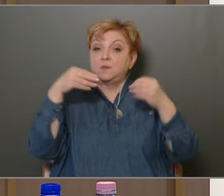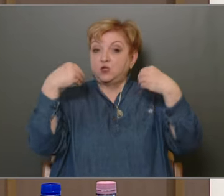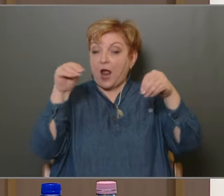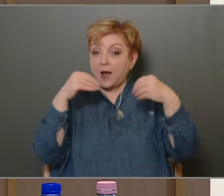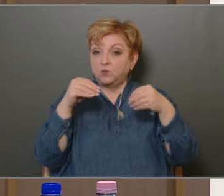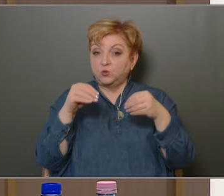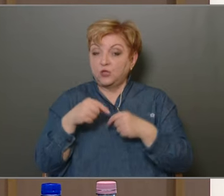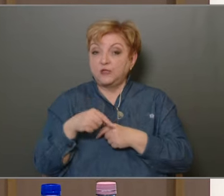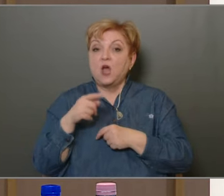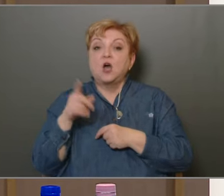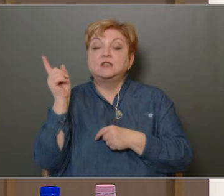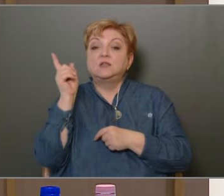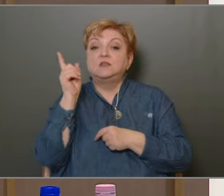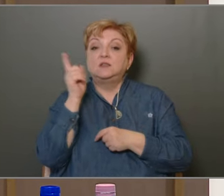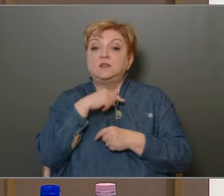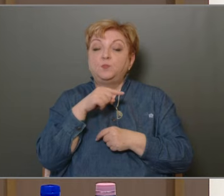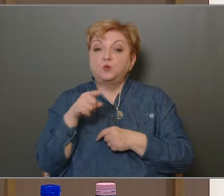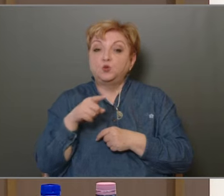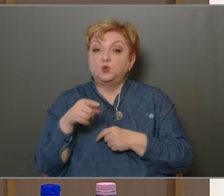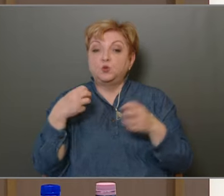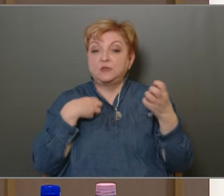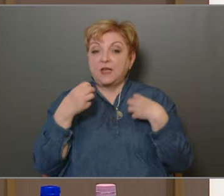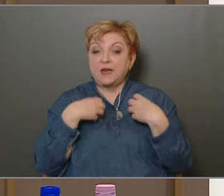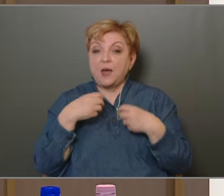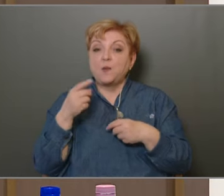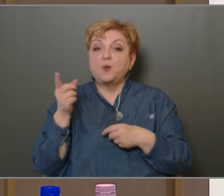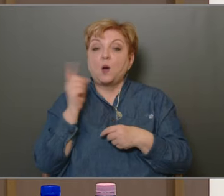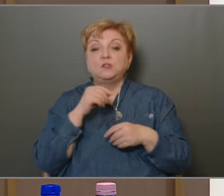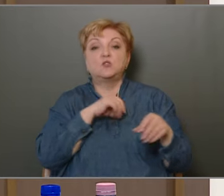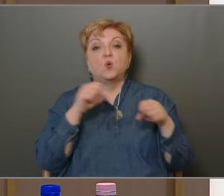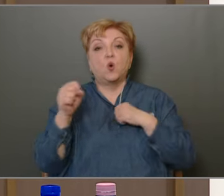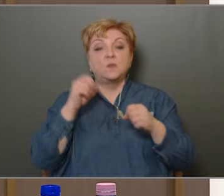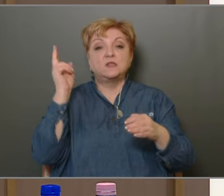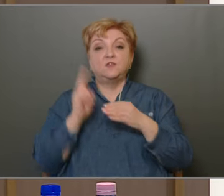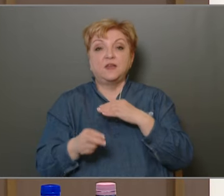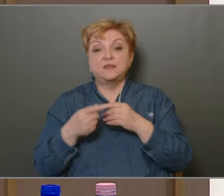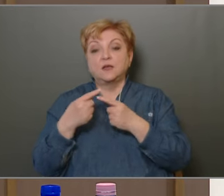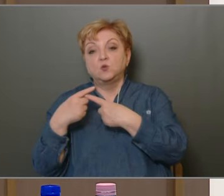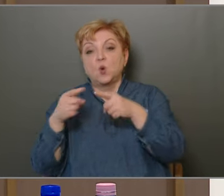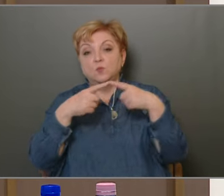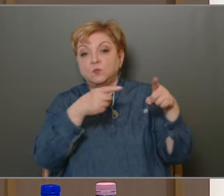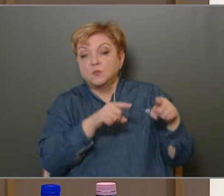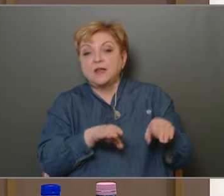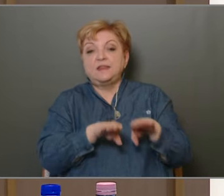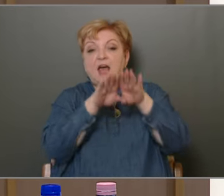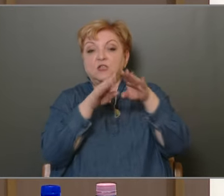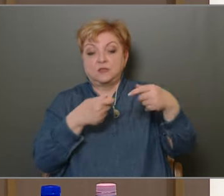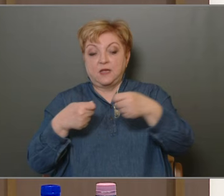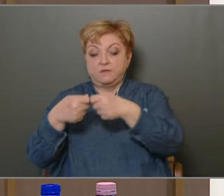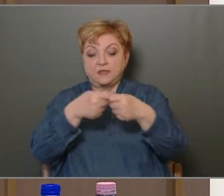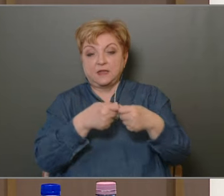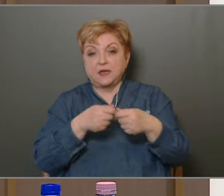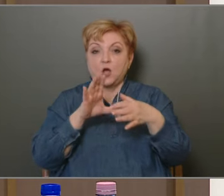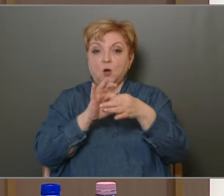hogy az a fajta proaktív szerep, amit az önkormányzat Fégez abban, hogy a különböző társ szervekkel, rendvédelmi szervekkel a kapcsolatot